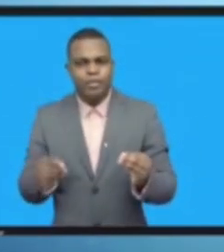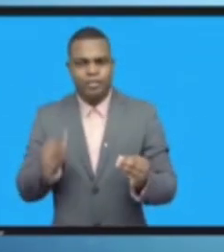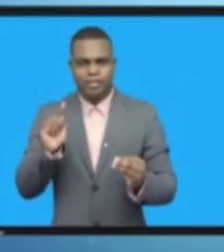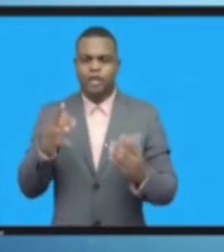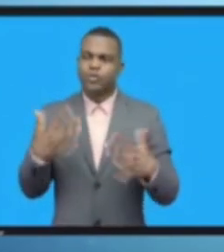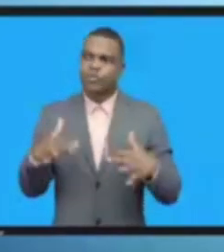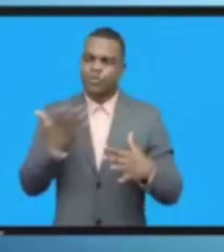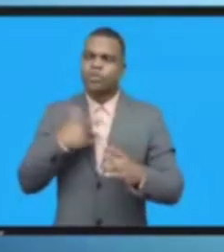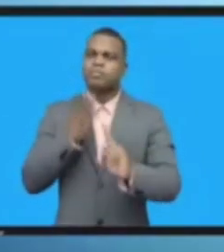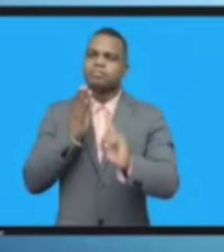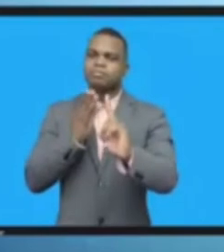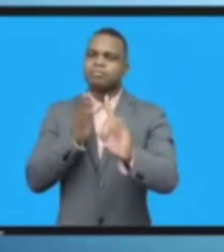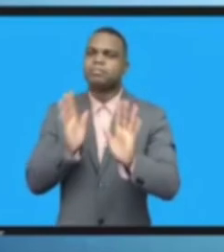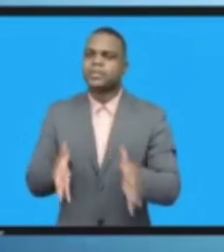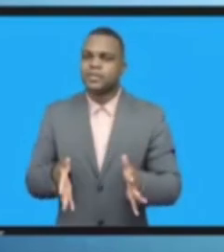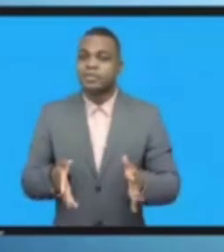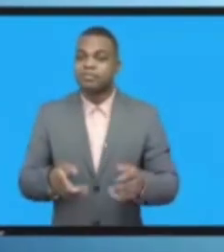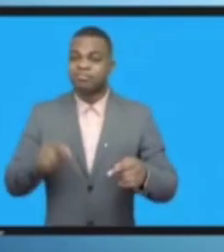الحكومات